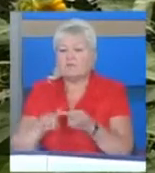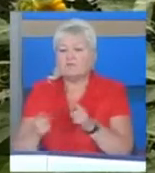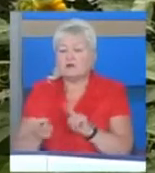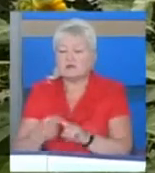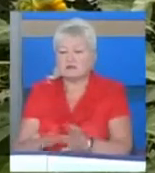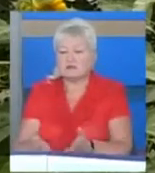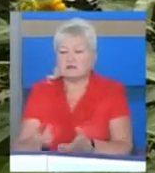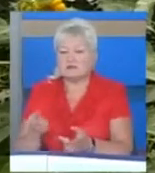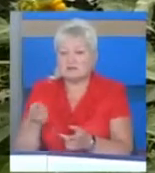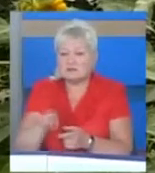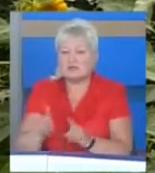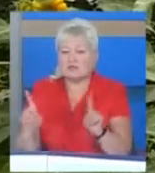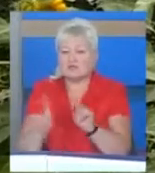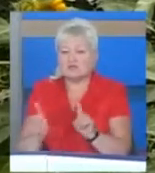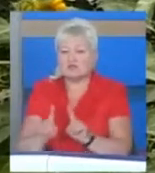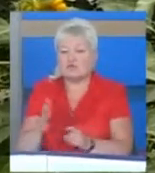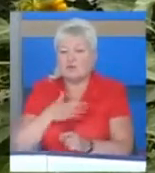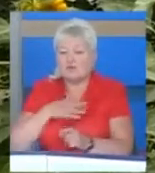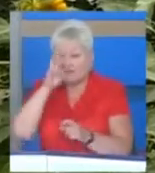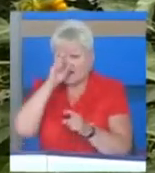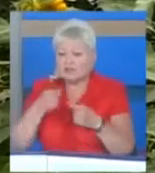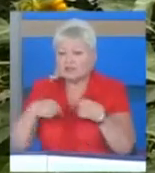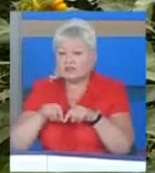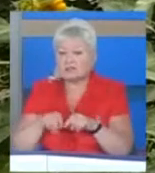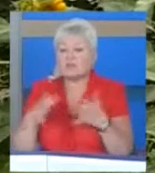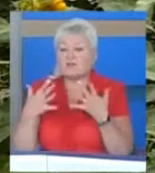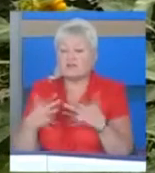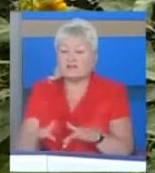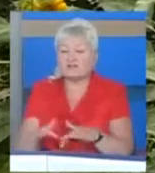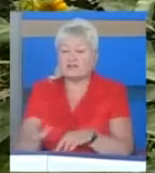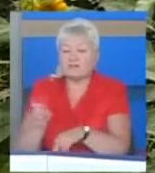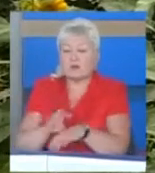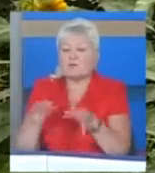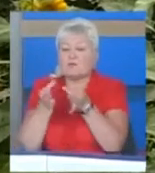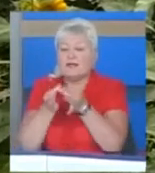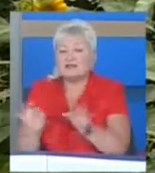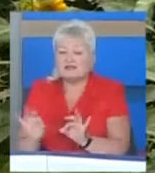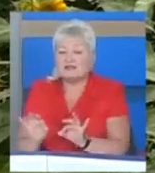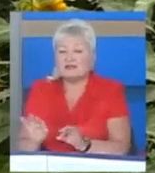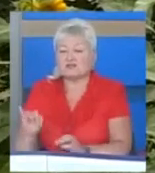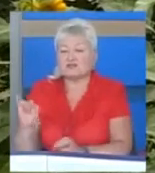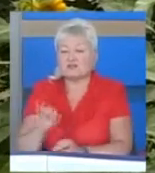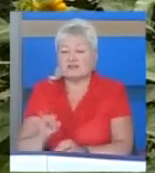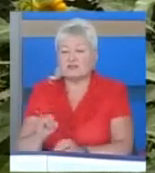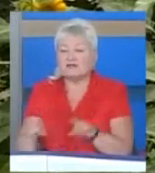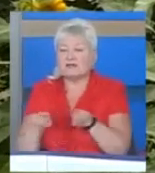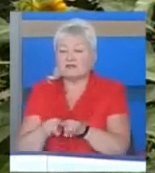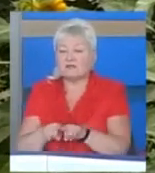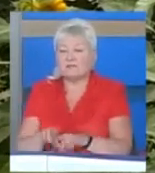з тим, що, хоча в нашій державі вже з приходом незалежності і з таким